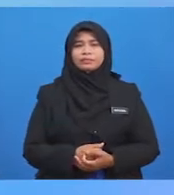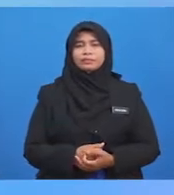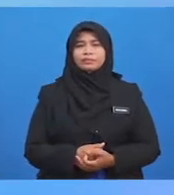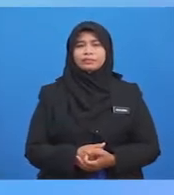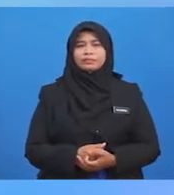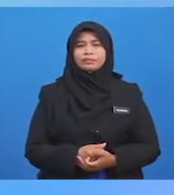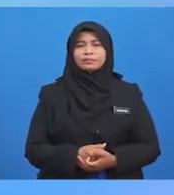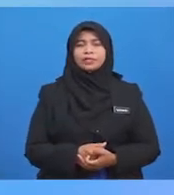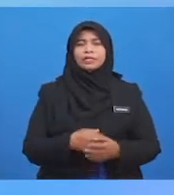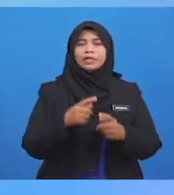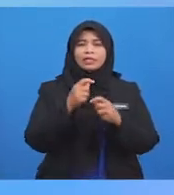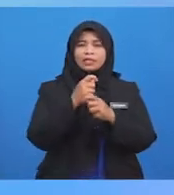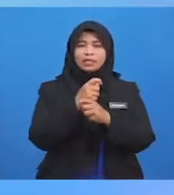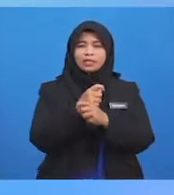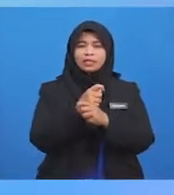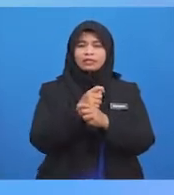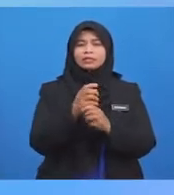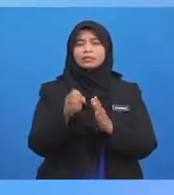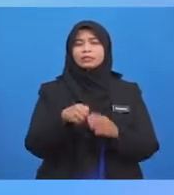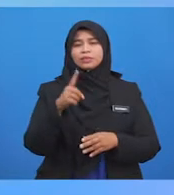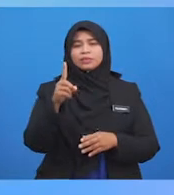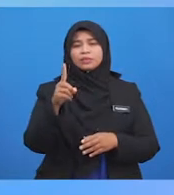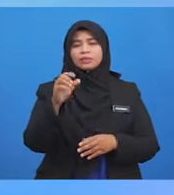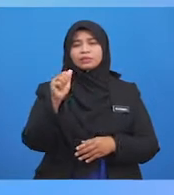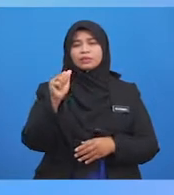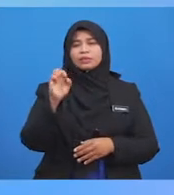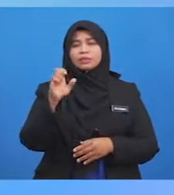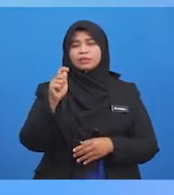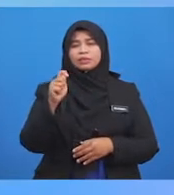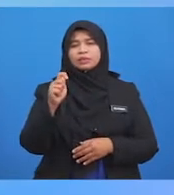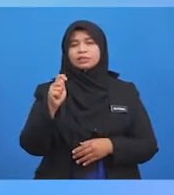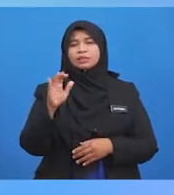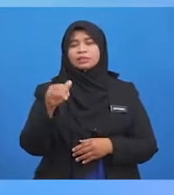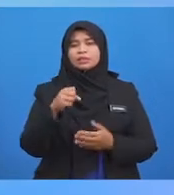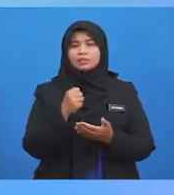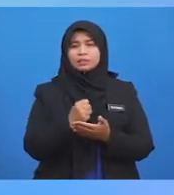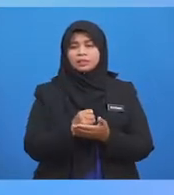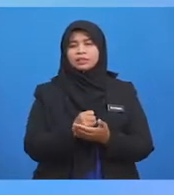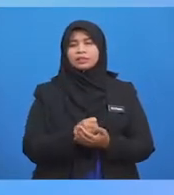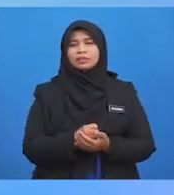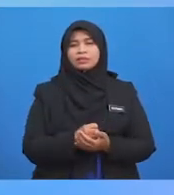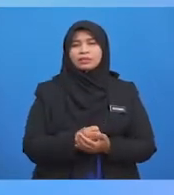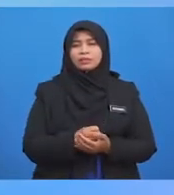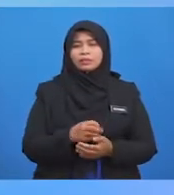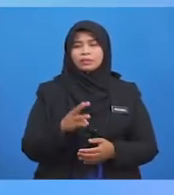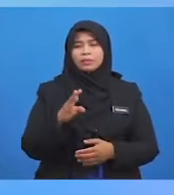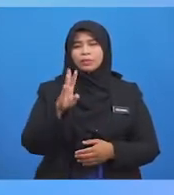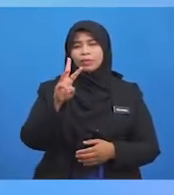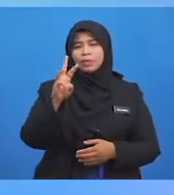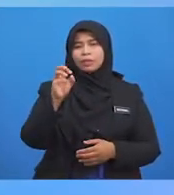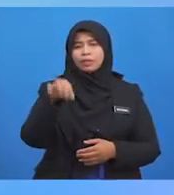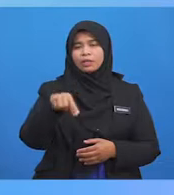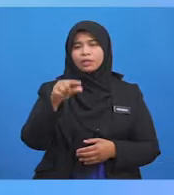Menahan Menahan Sesuatu Aset Ataupun Harta Yang sah Pemilikannya Pemakaf